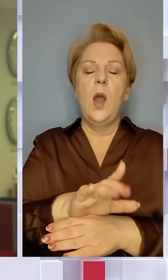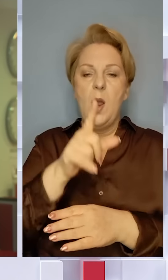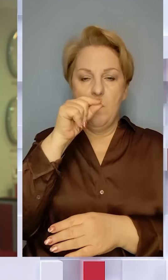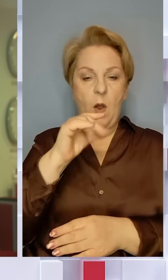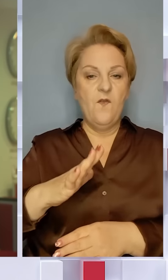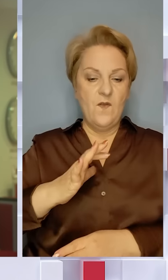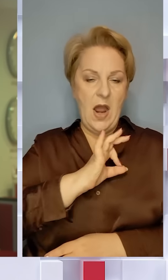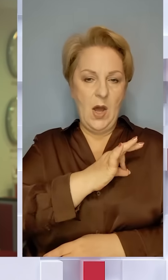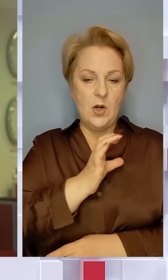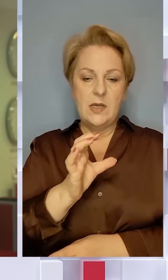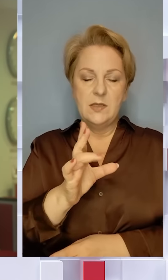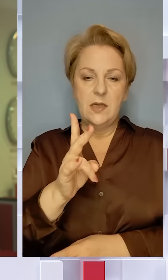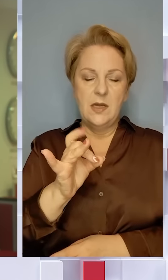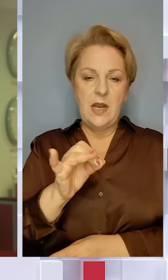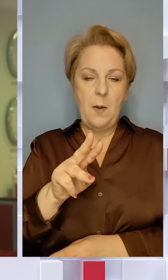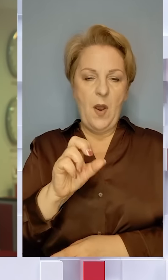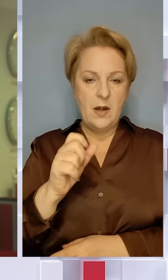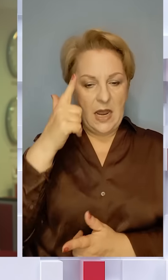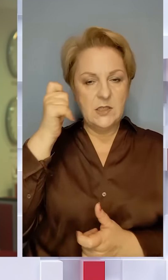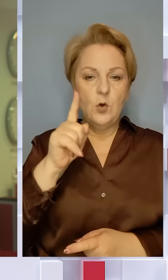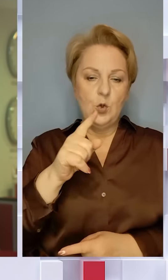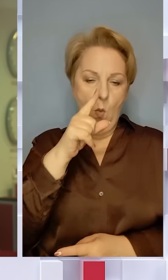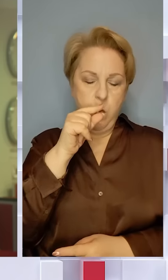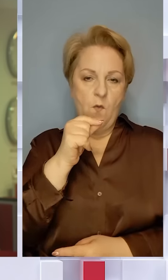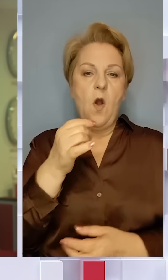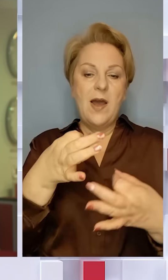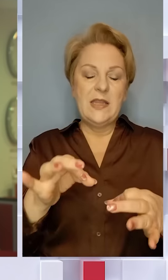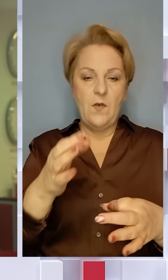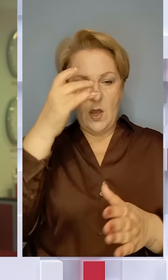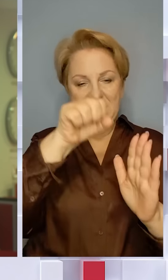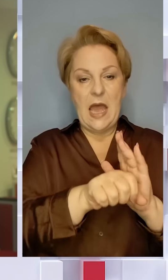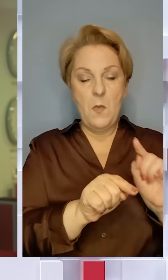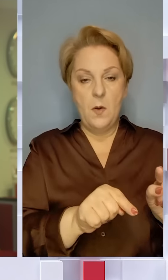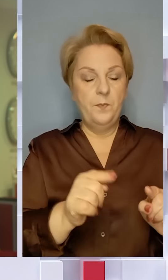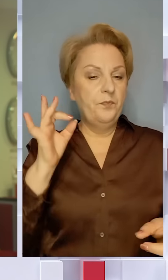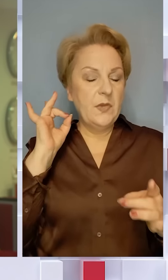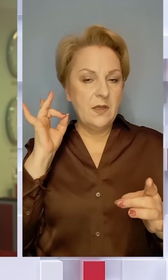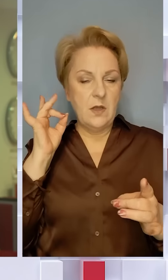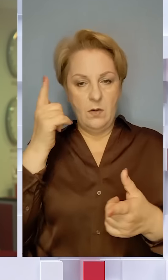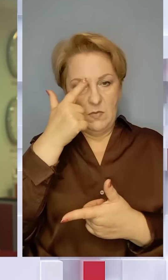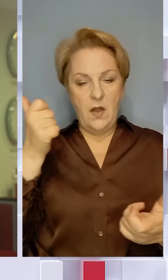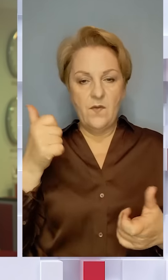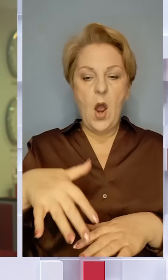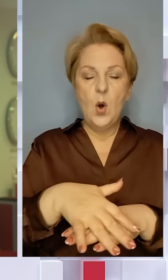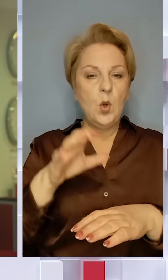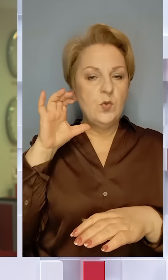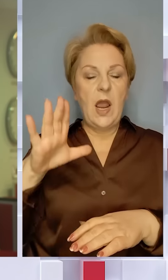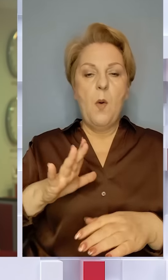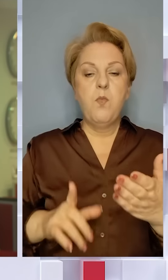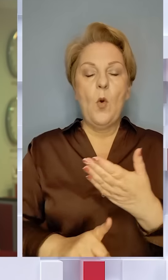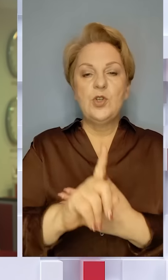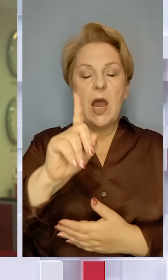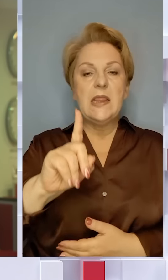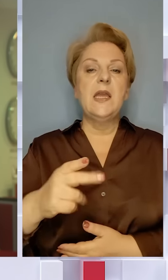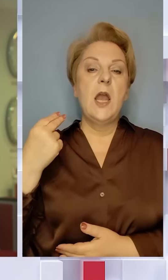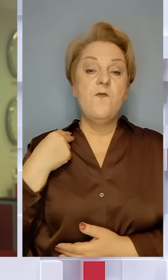Колишній розвідник Сергій Скрипаль заявив, Путін щонайменше дозволив замах на нього. Заява пролунала на громадських слуханнях, які почалися у Британії.